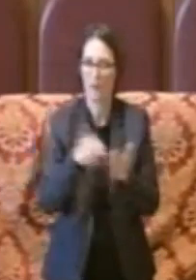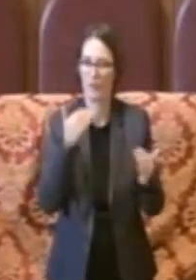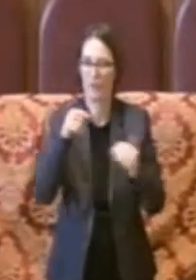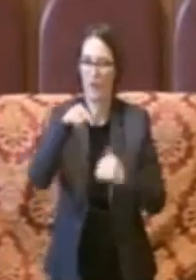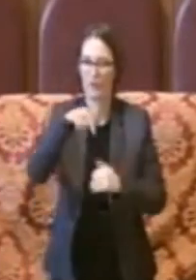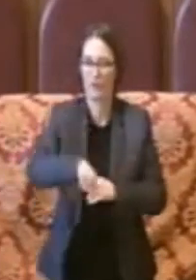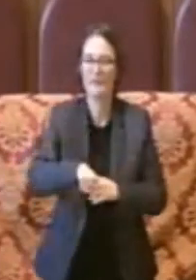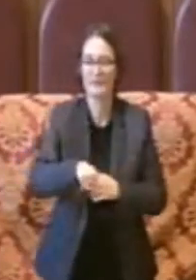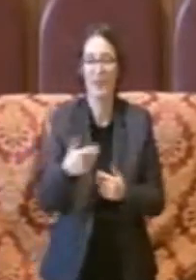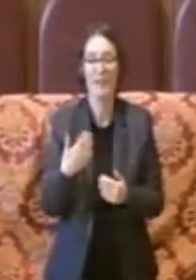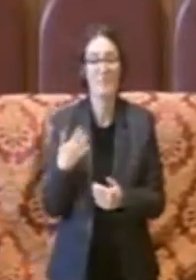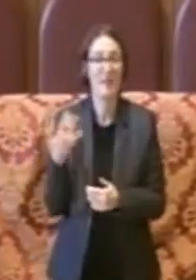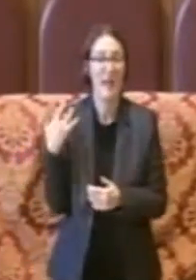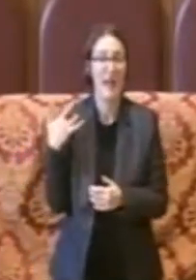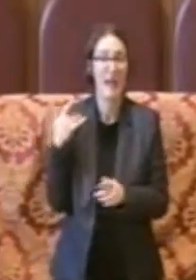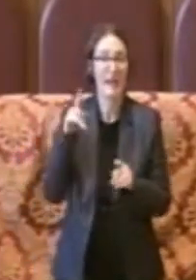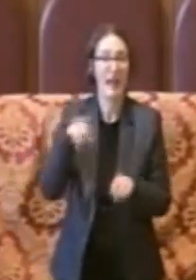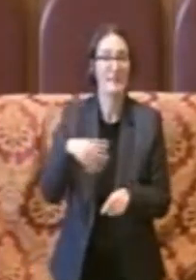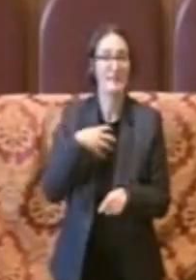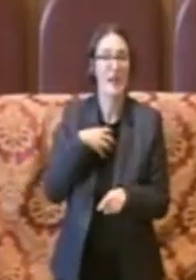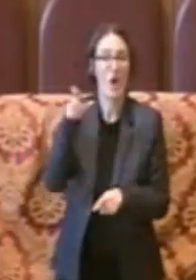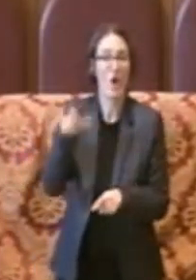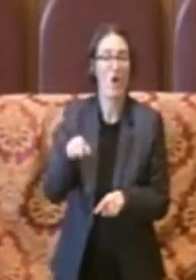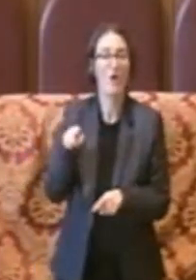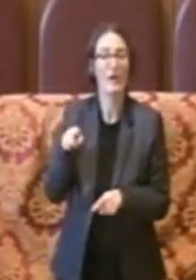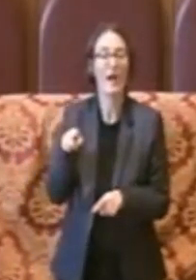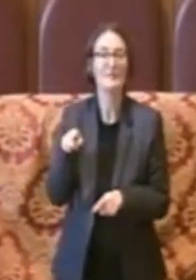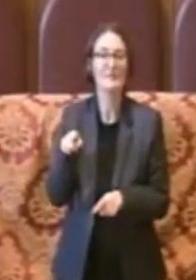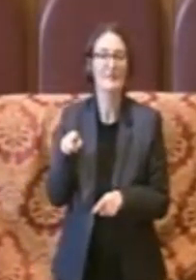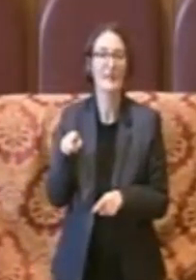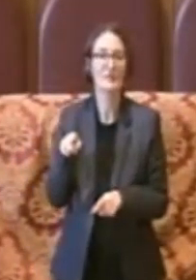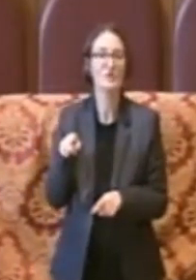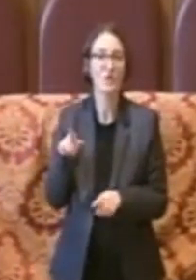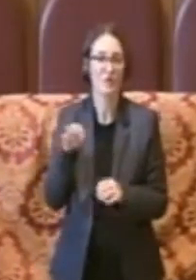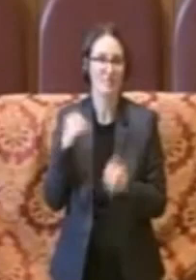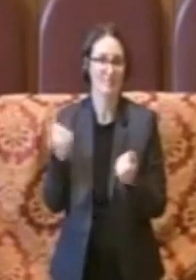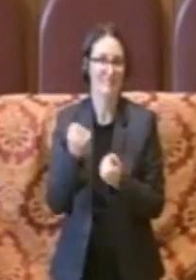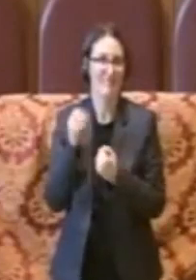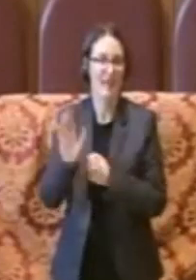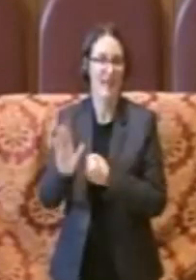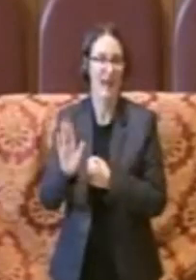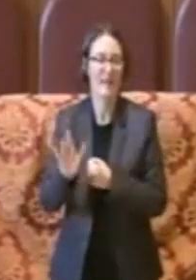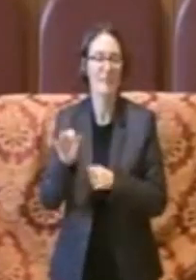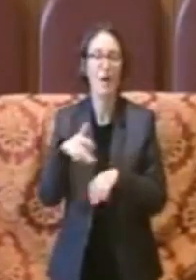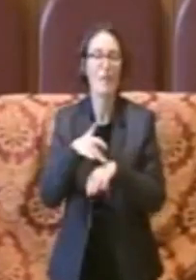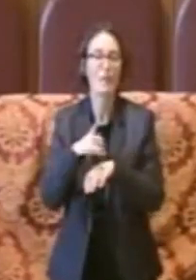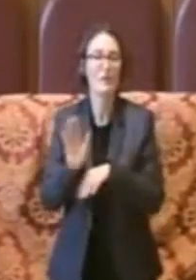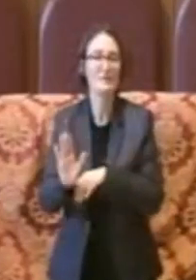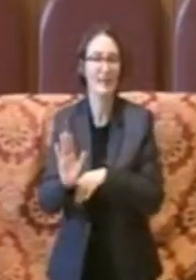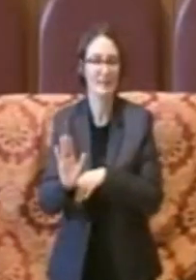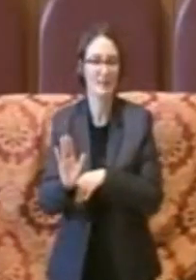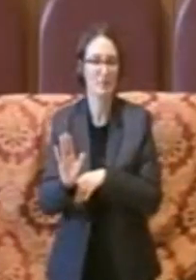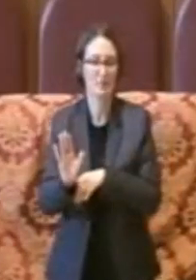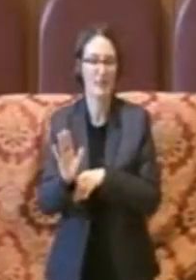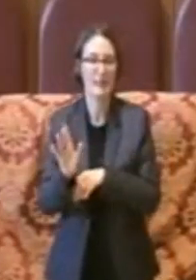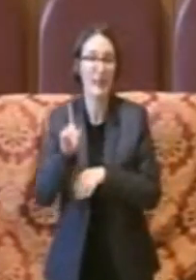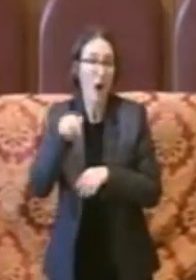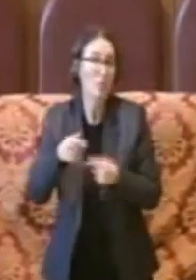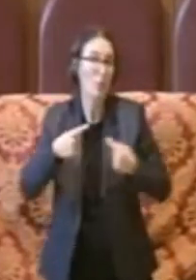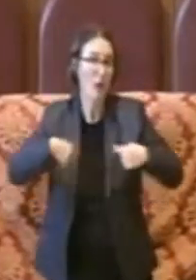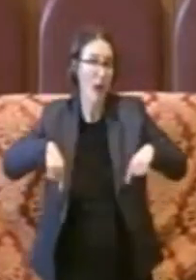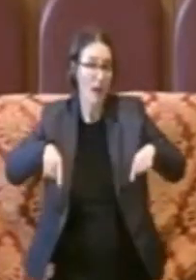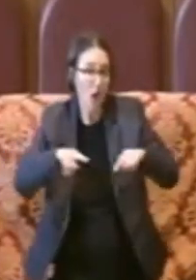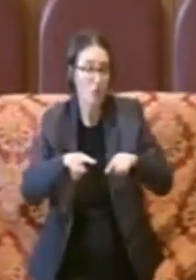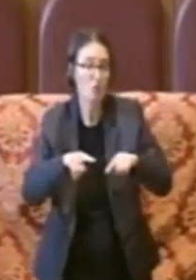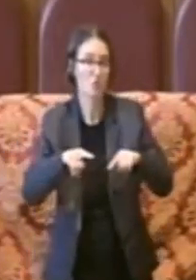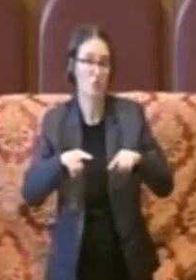ringrazio ancora l'assessore per questa attività e per la sensibilità che anche la giunta sta portando avanti